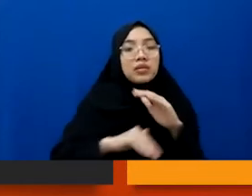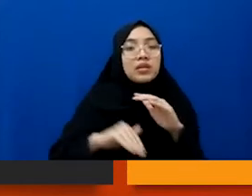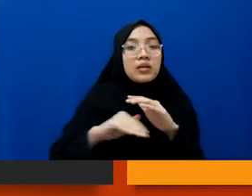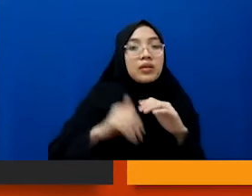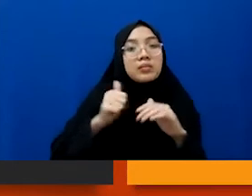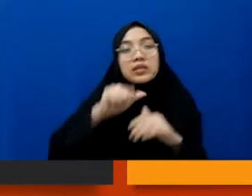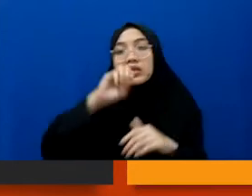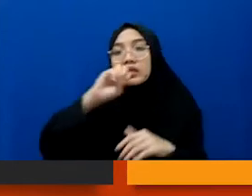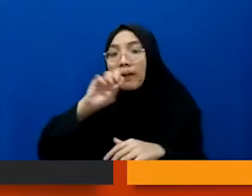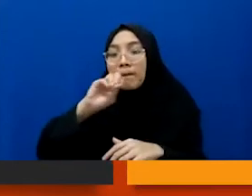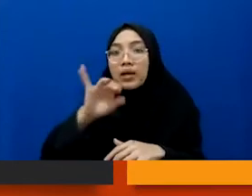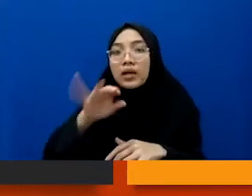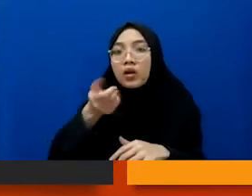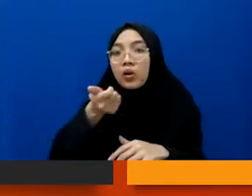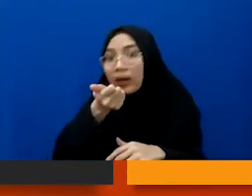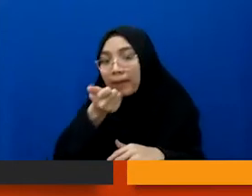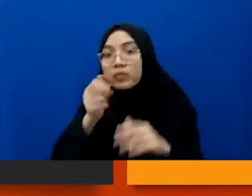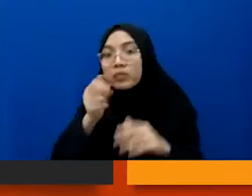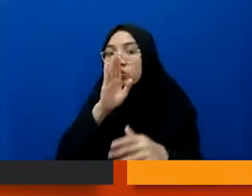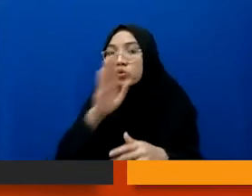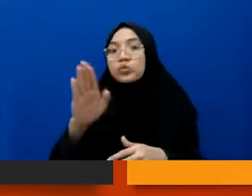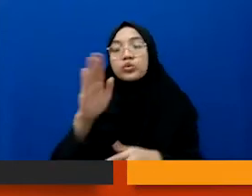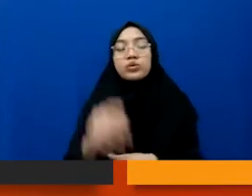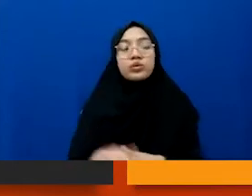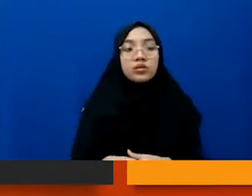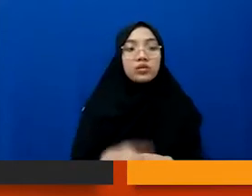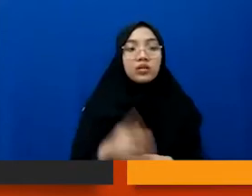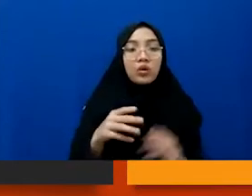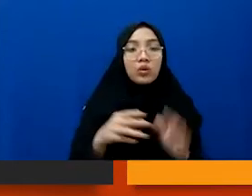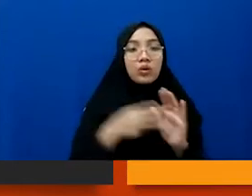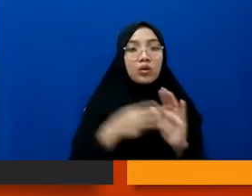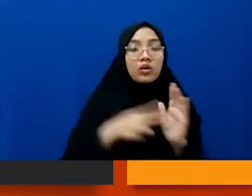disampaikan dengan kalau merekam ya terang-terangan gitu kan kalau menyamar ya